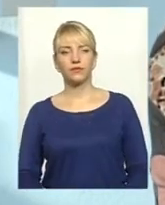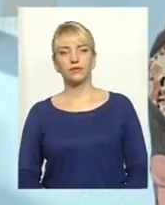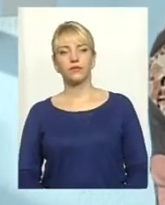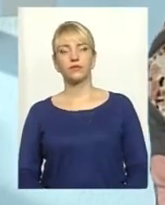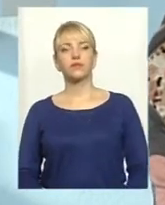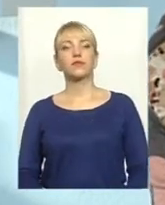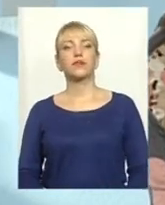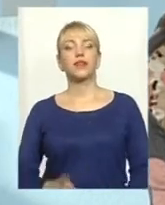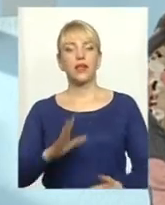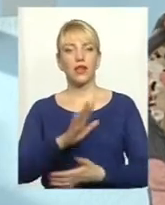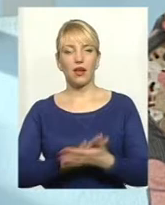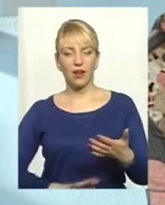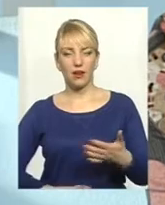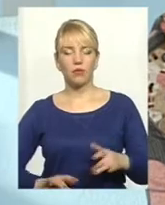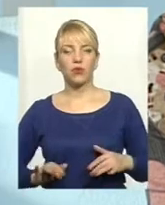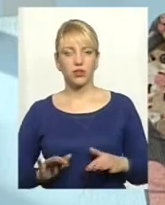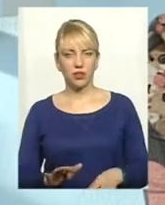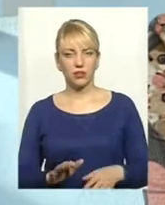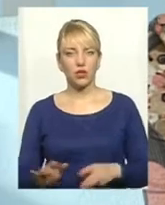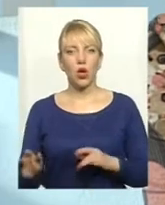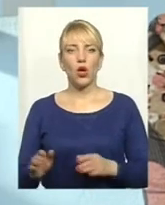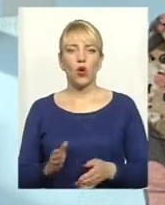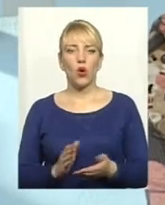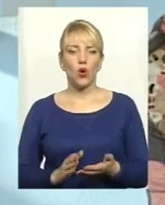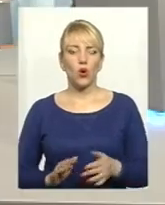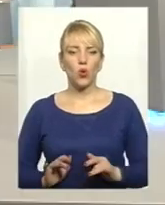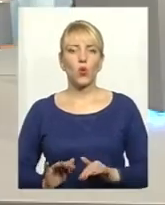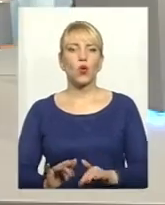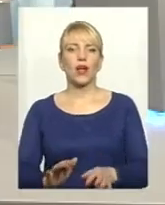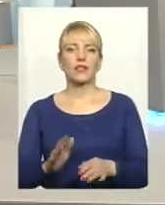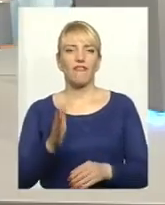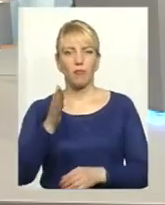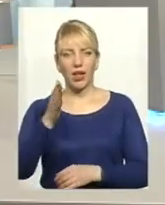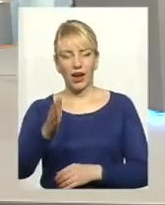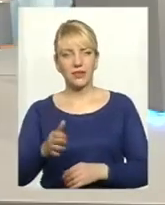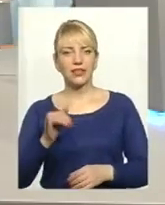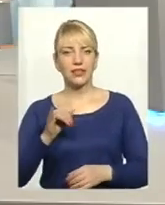І надалі процес рухається вперед, і я сподіваюся, що